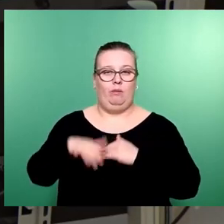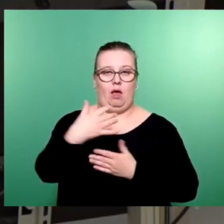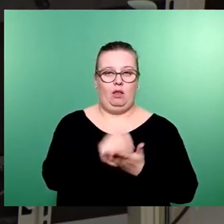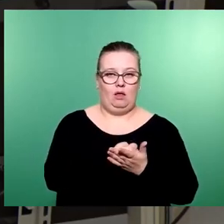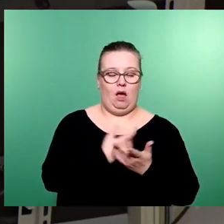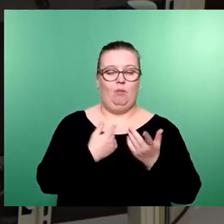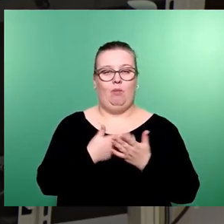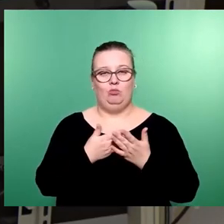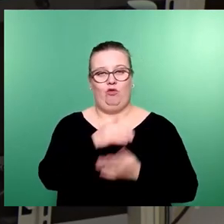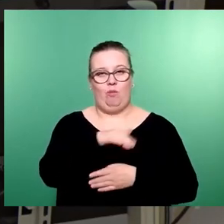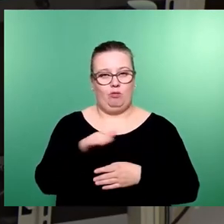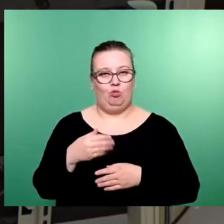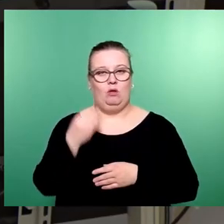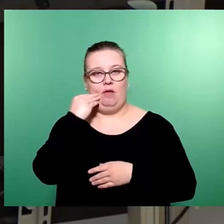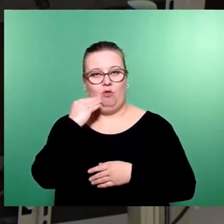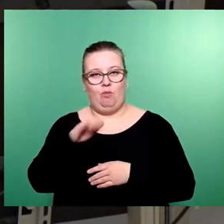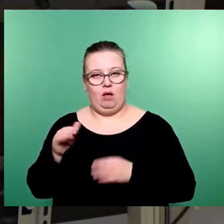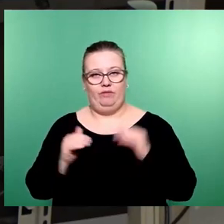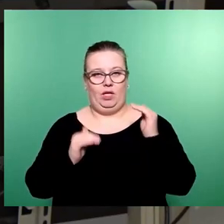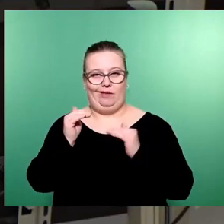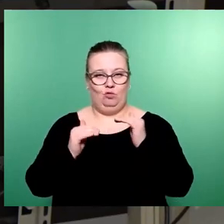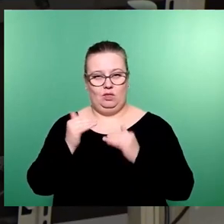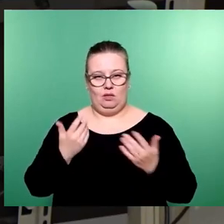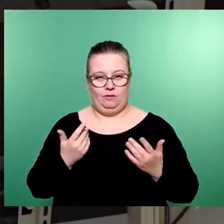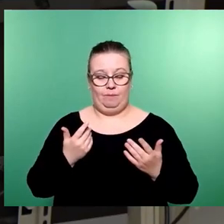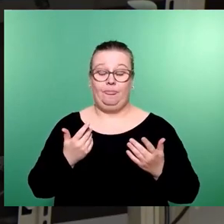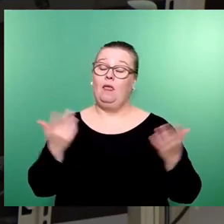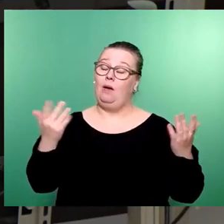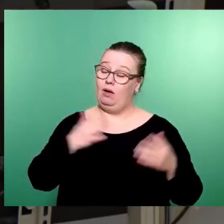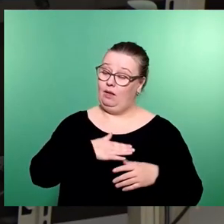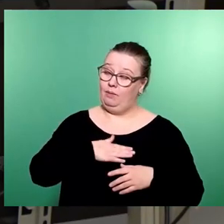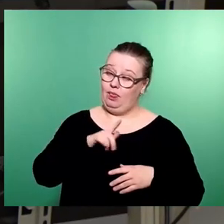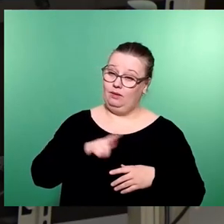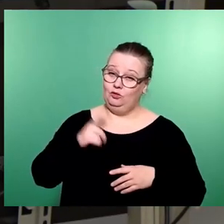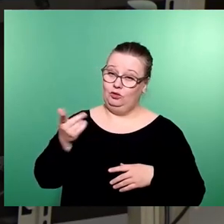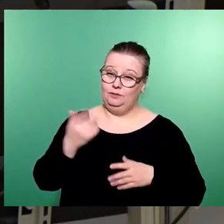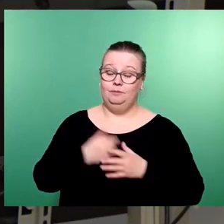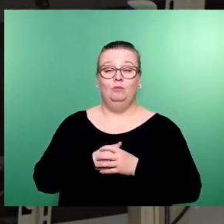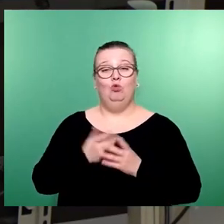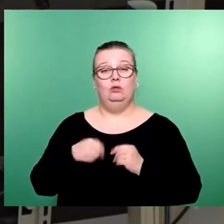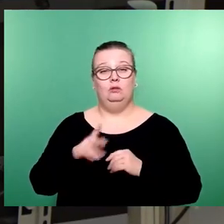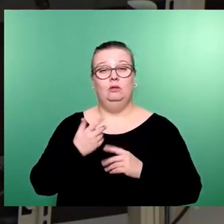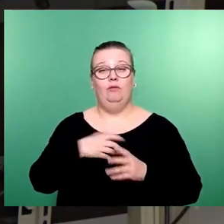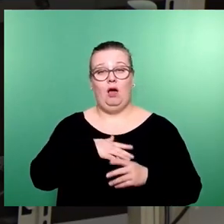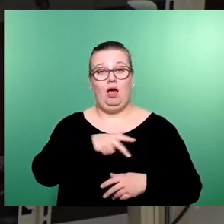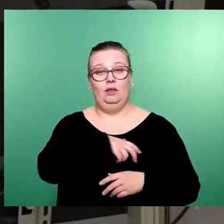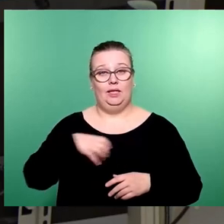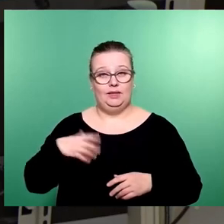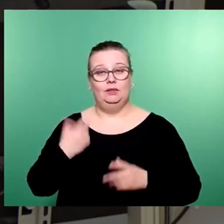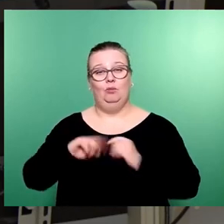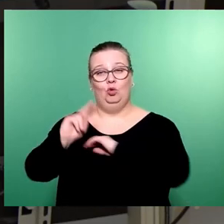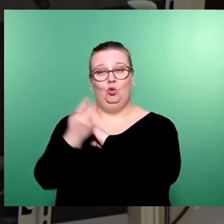Erhöhung von Parkgebühren und Anwohnerparken reduziert. Aber, lieber Johannes Lichty, im Saldo des Haushalts wird in Dresden vor allem der DVB-Kunde